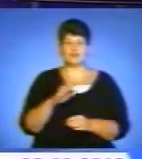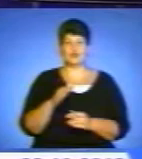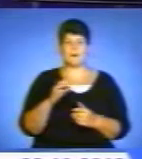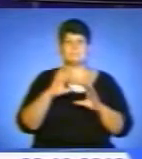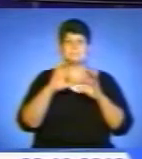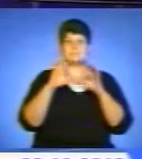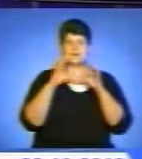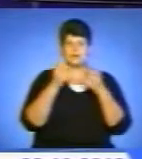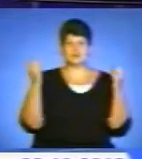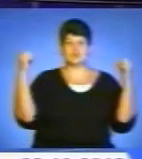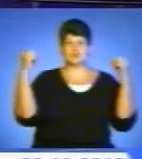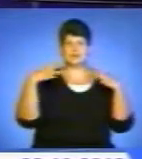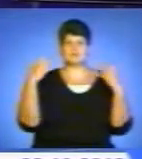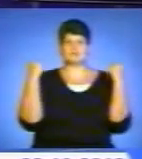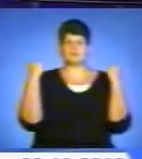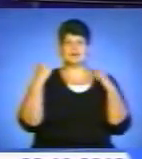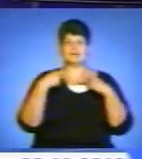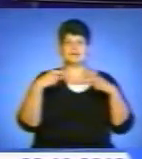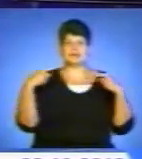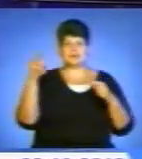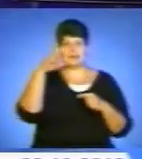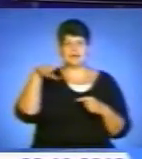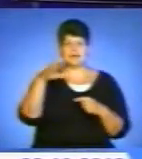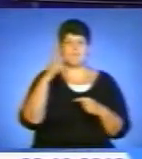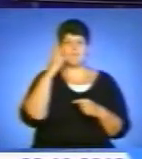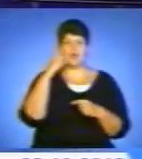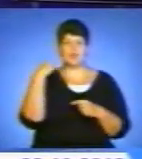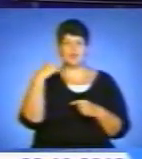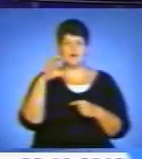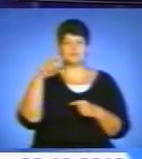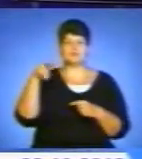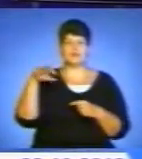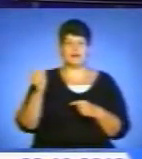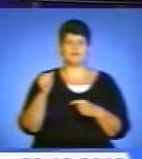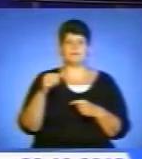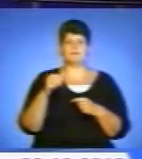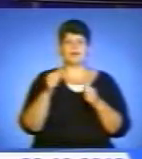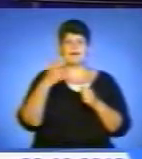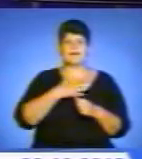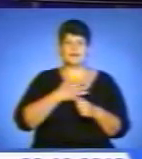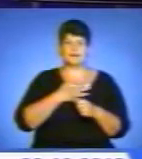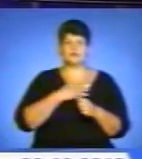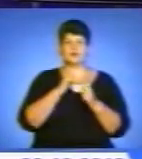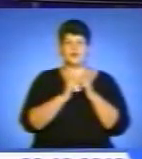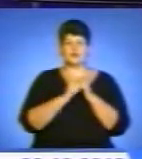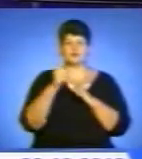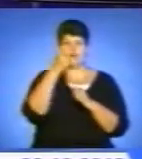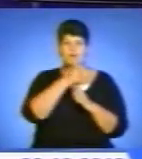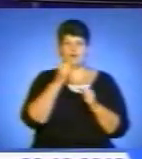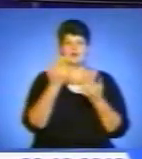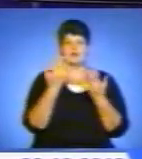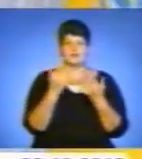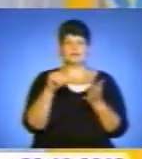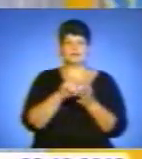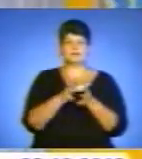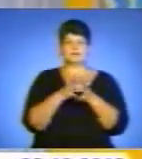них заїжджаються спортсмени з різних країн – Молдови, Словаччини, Придністров'я, Канади. Щороку кількість учасників збільшується.